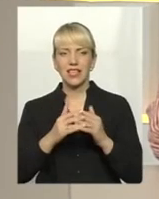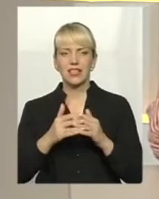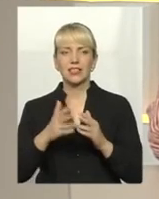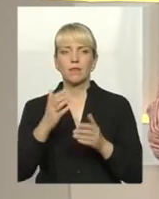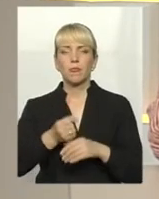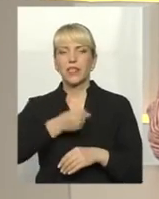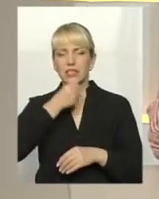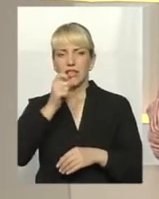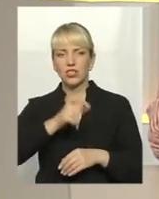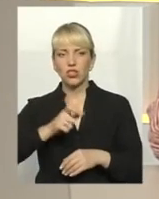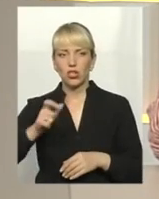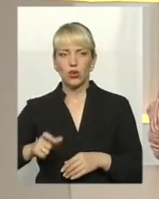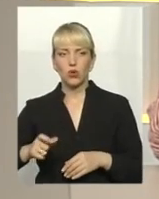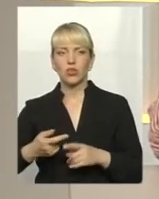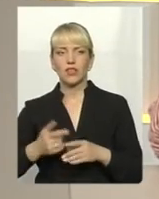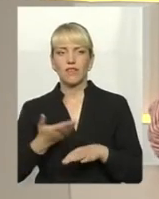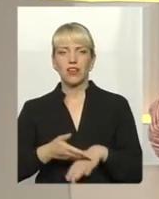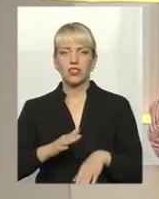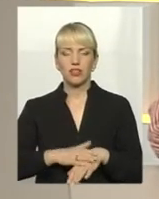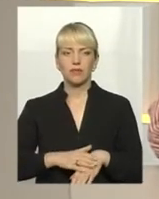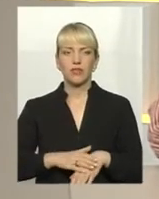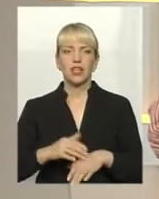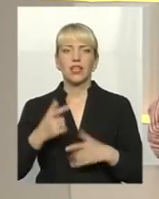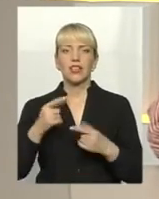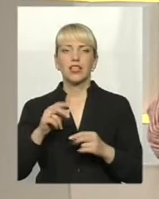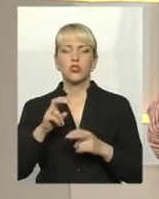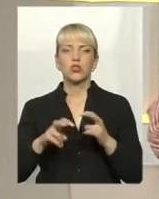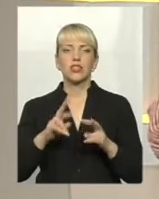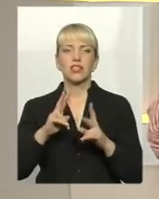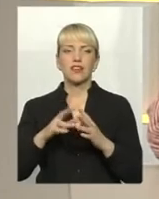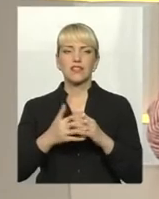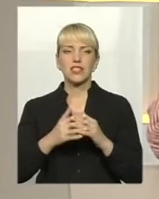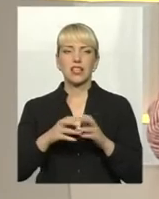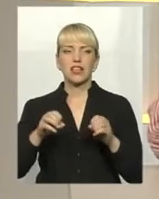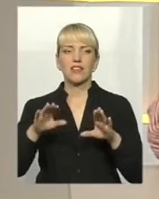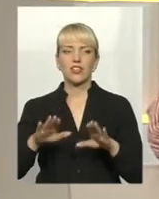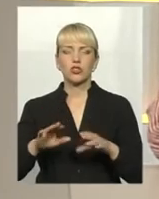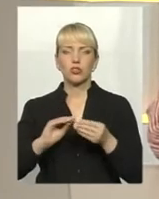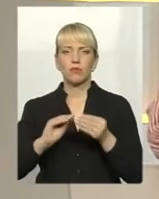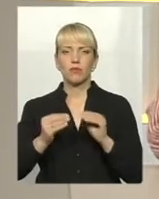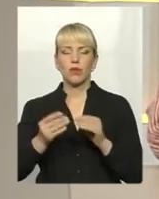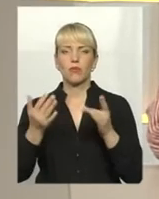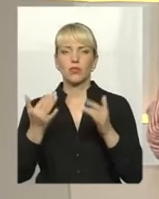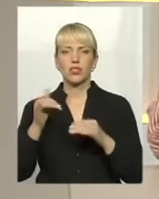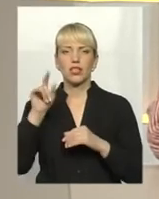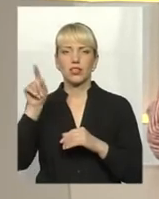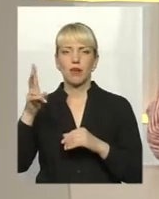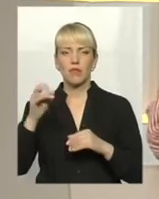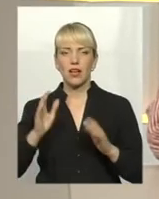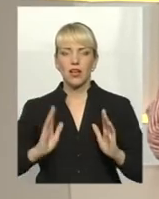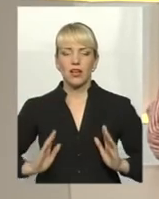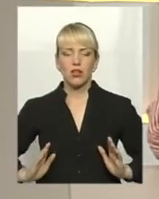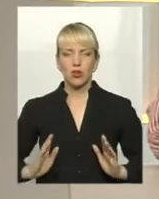старшого віку, деяким навіть і тяжко десь шукати. Як в селах вирішується зараз проблема, оскільки там по узбіччях